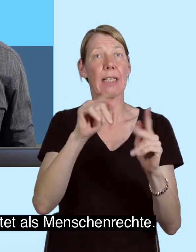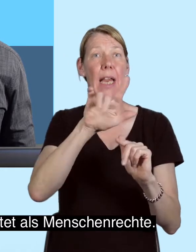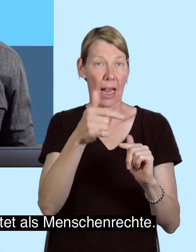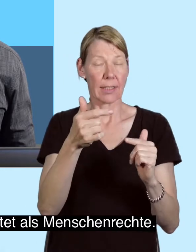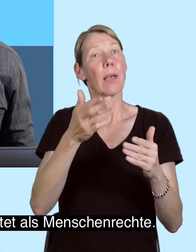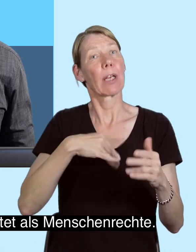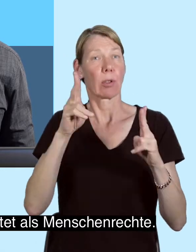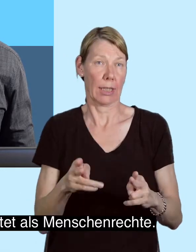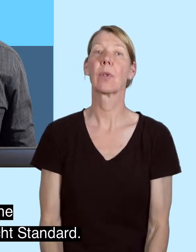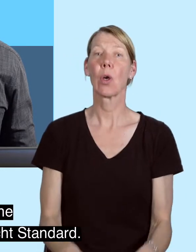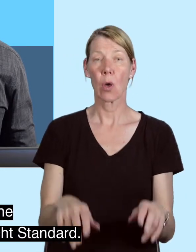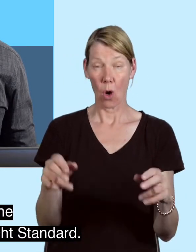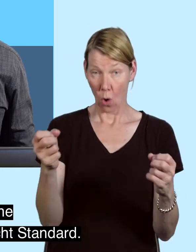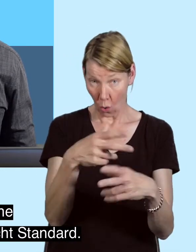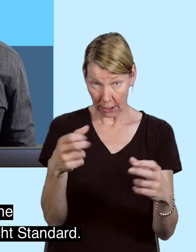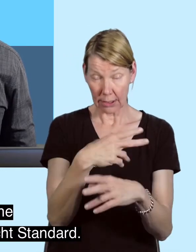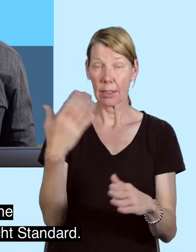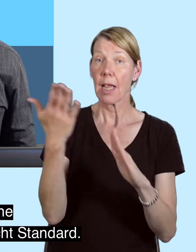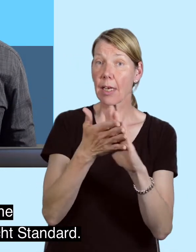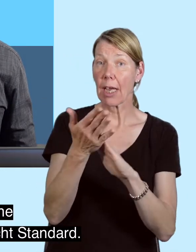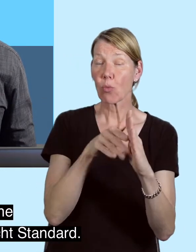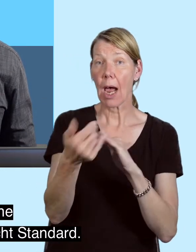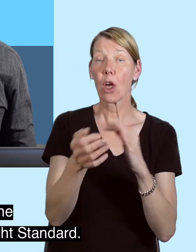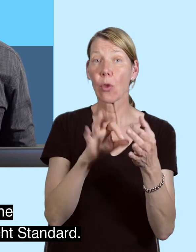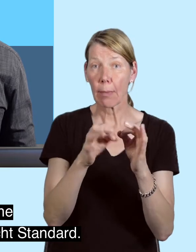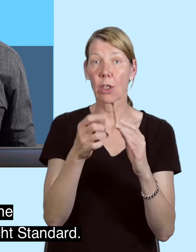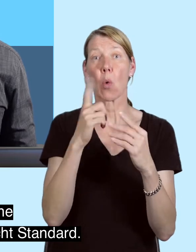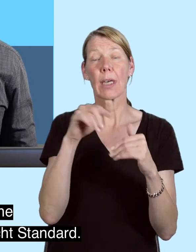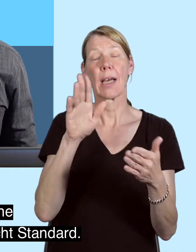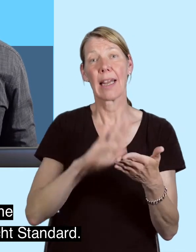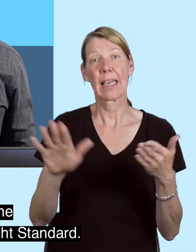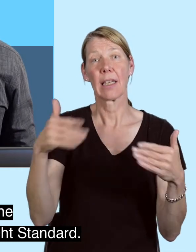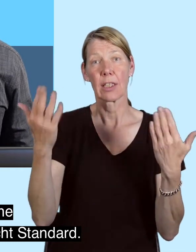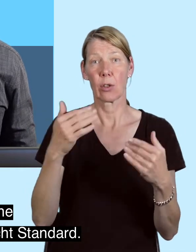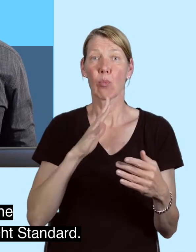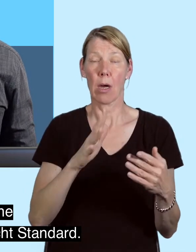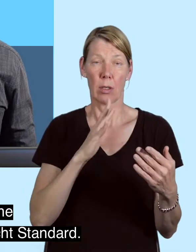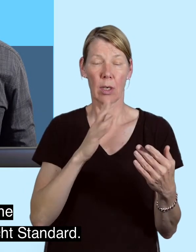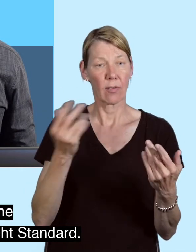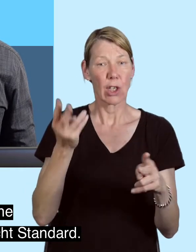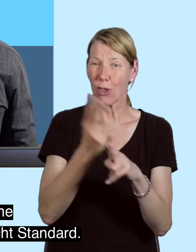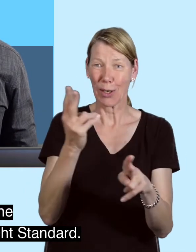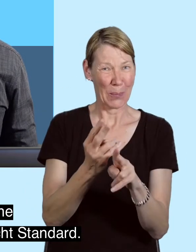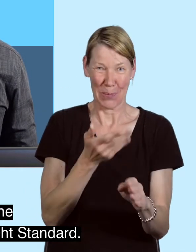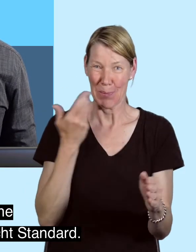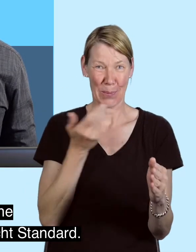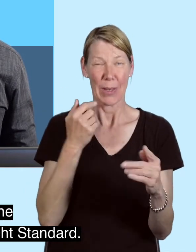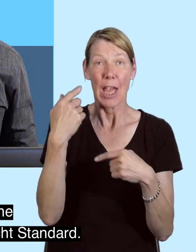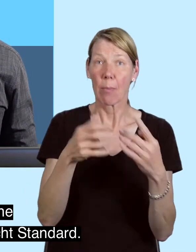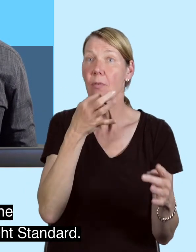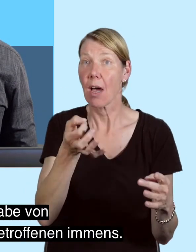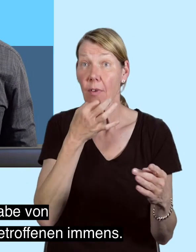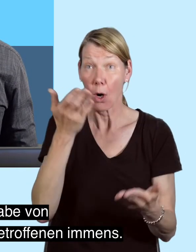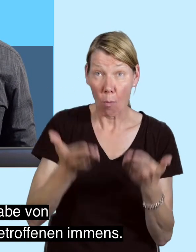bewertet als Menschenrechte. Untertitel Gebärden und leichte Sprache mussten oft extra angefragt werden und waren nicht